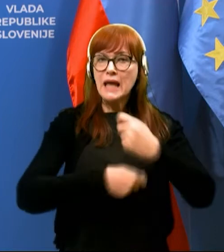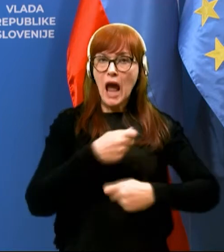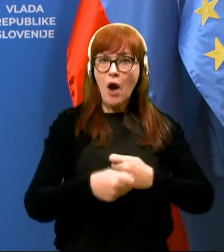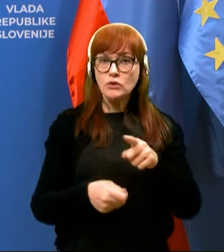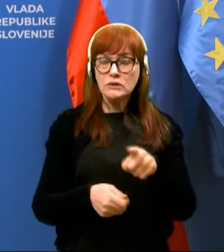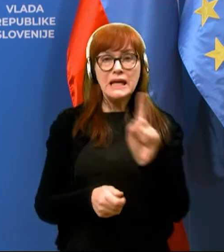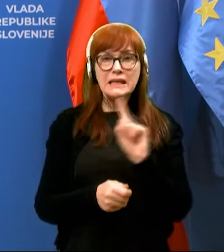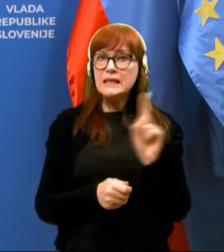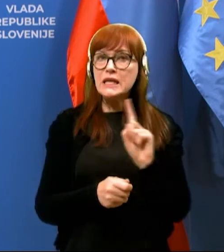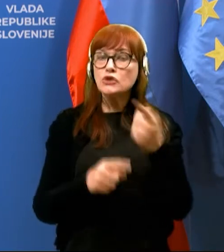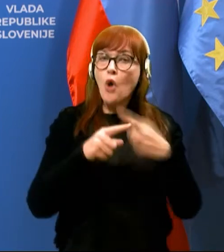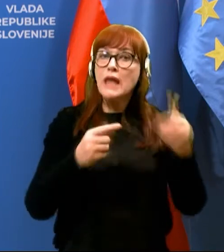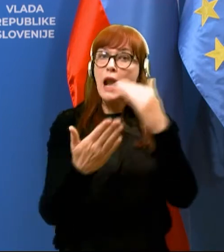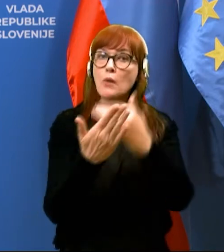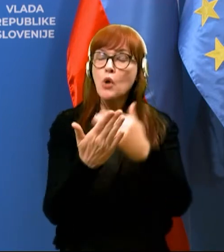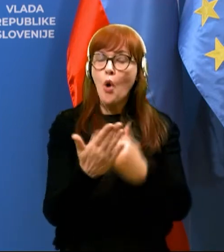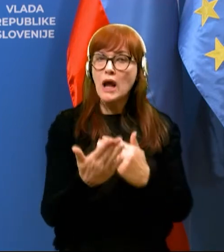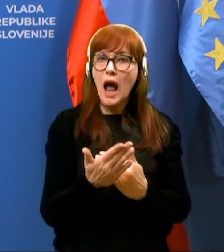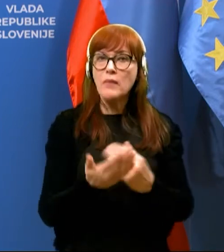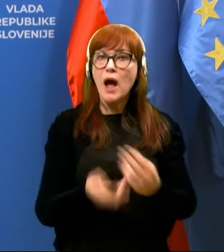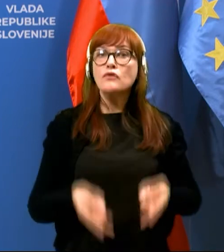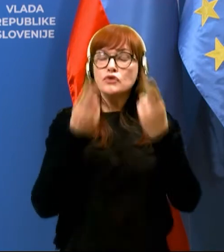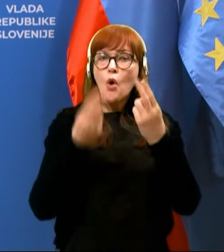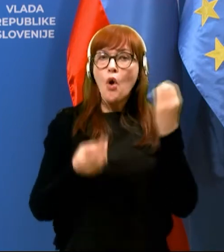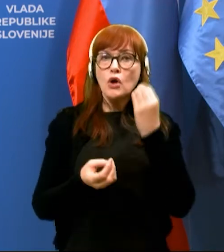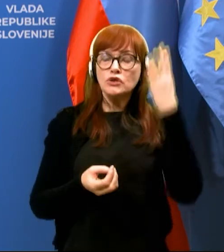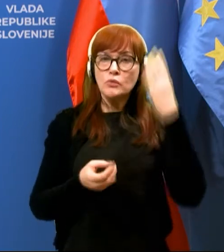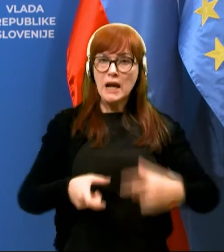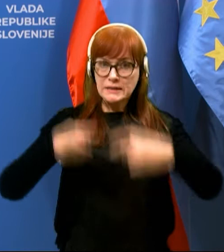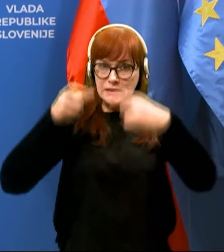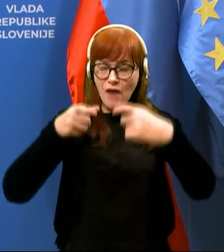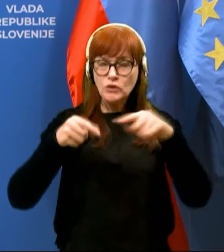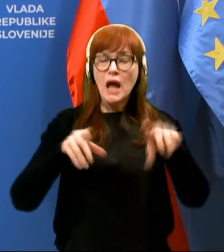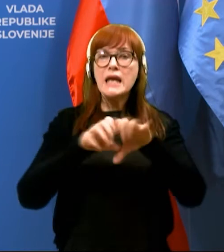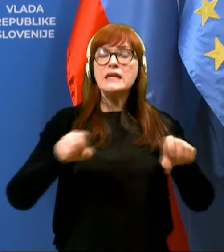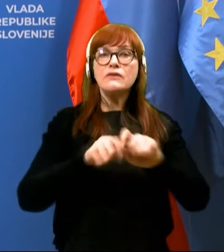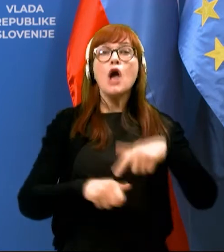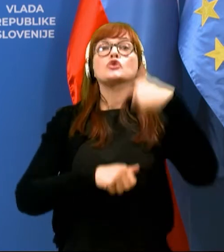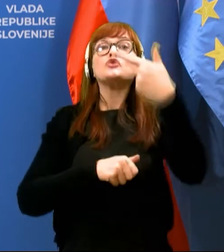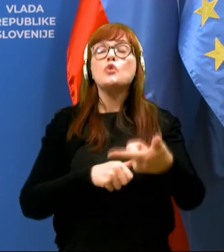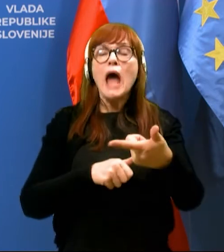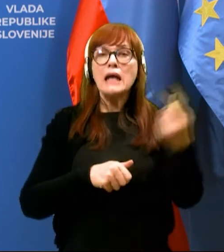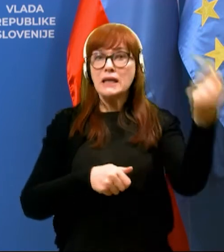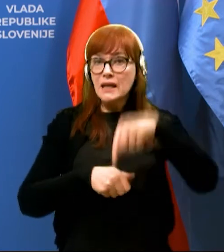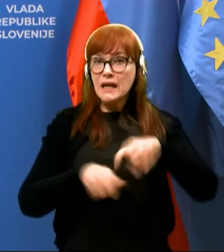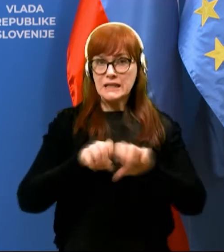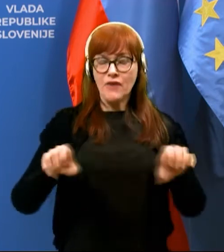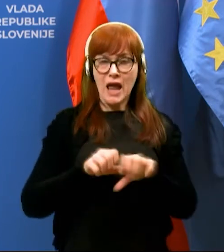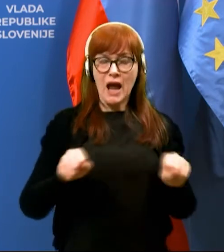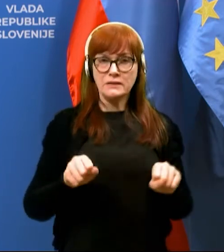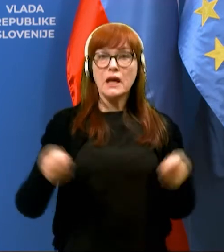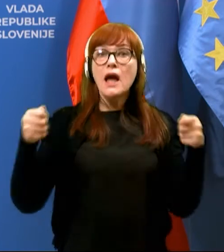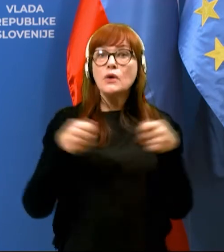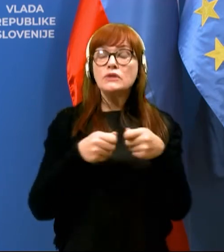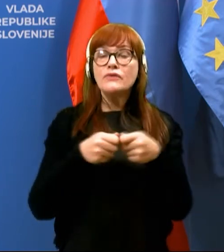del programov vzgojno izobraževalnega zavoda in jih izvajajo zunani izvajalci. Kar se